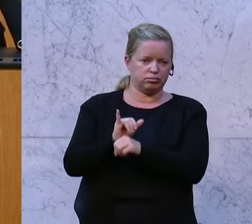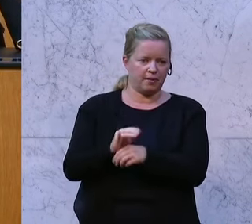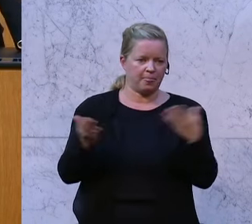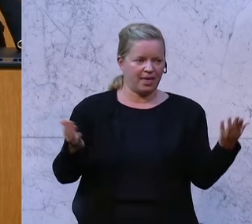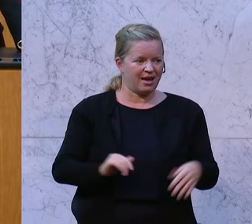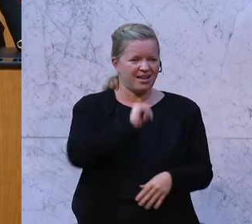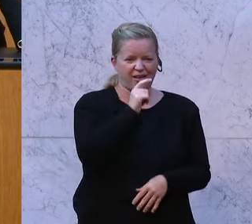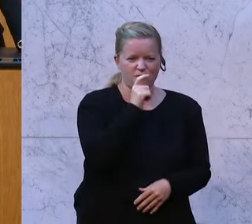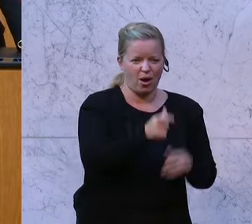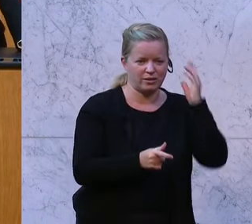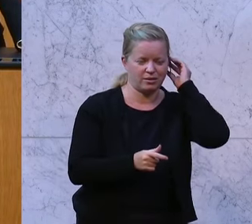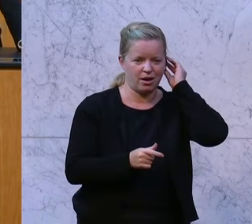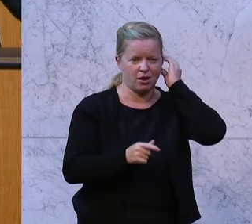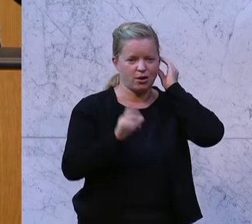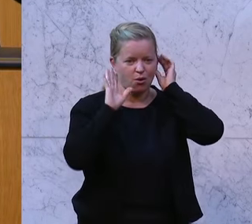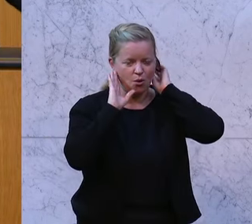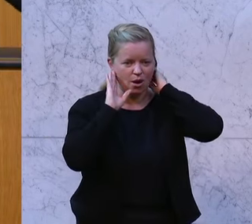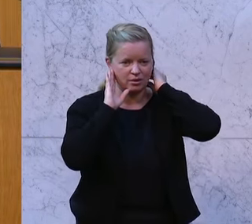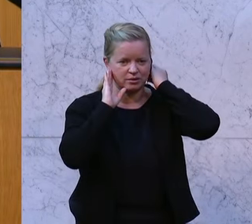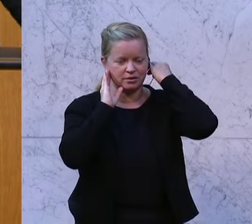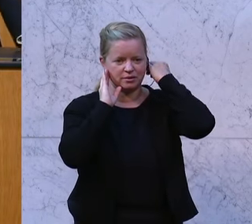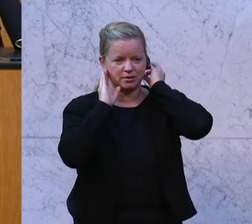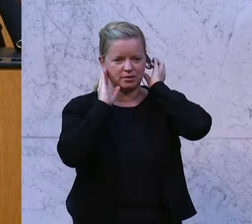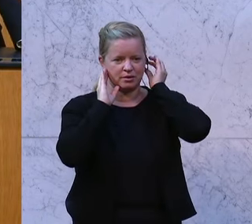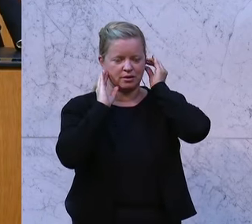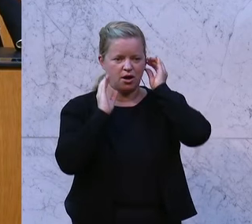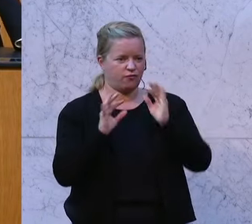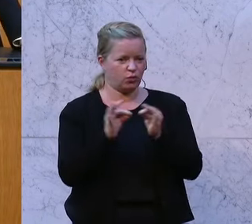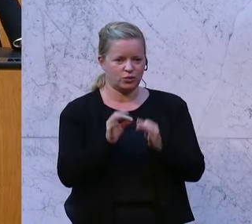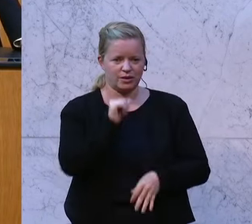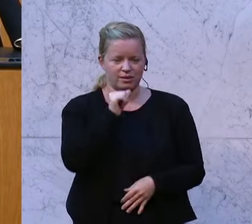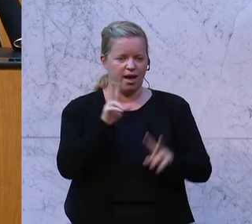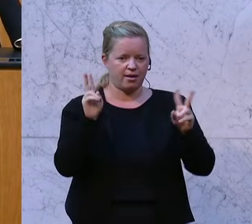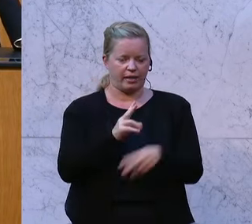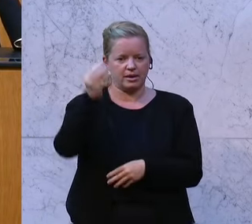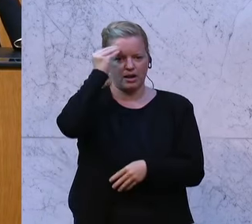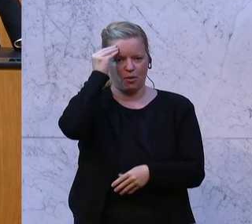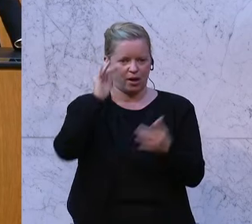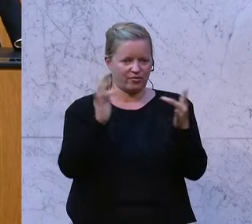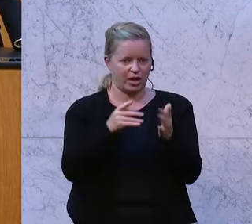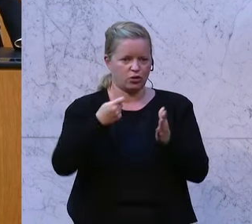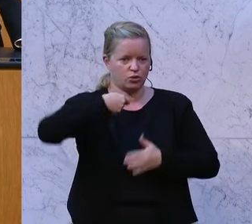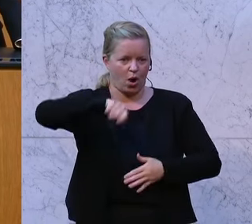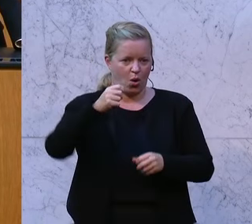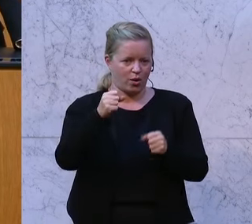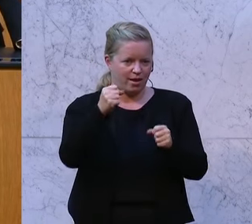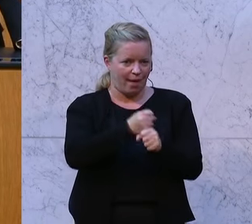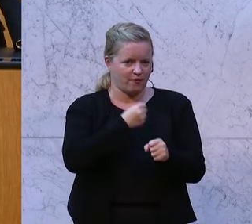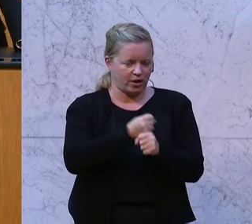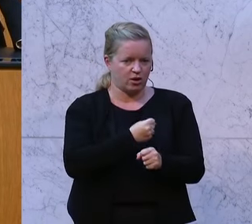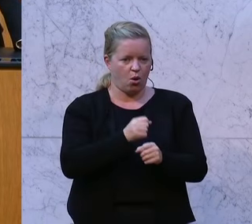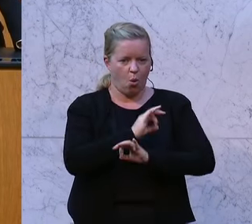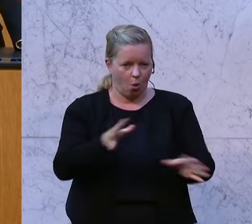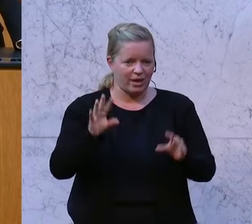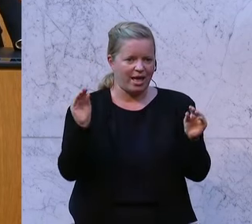Kein Wort habe ich von Ihnen darüber gehört, werte Kollegen. Das funktioniert nicht. Man kann nicht glaubhaft gegen die Teuerung kämpfen, ohne ehrlich zu sein,